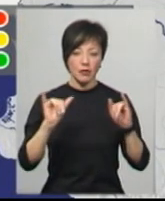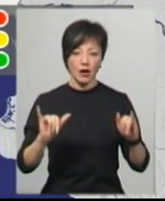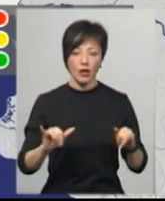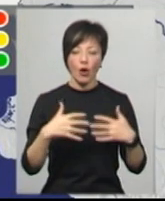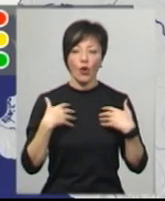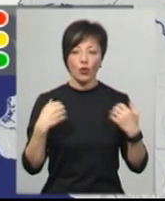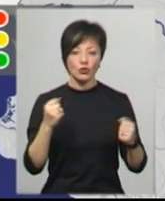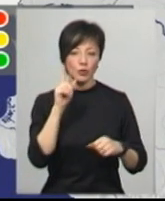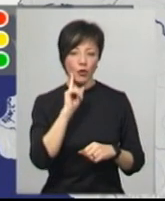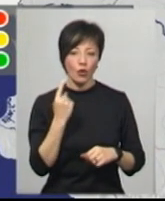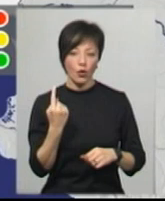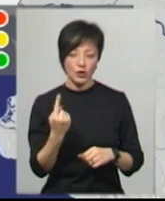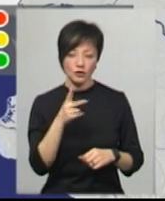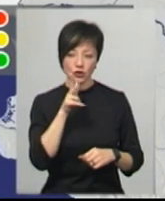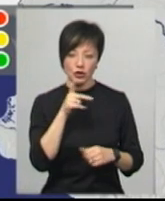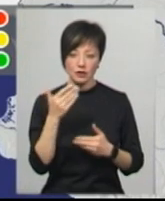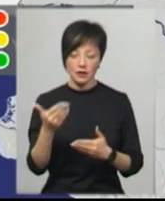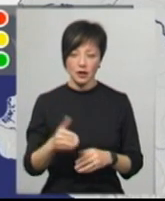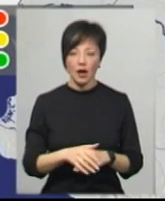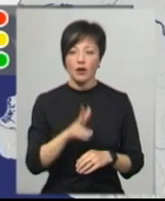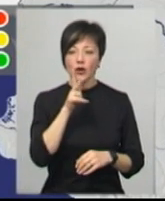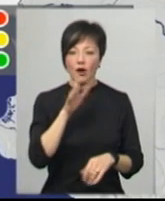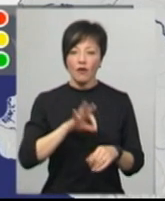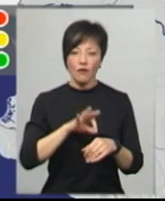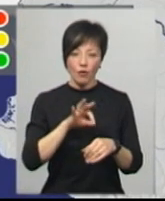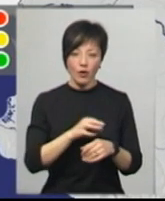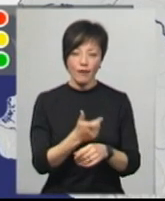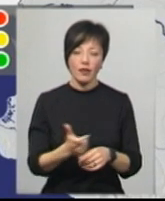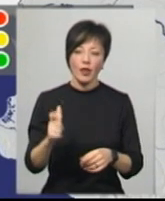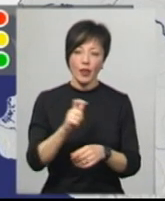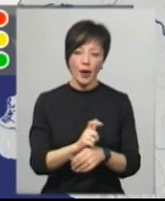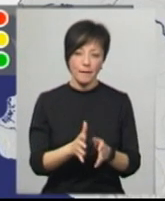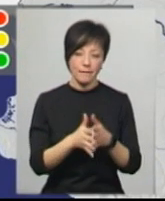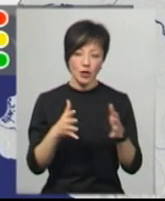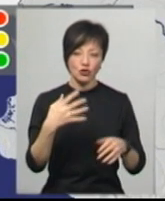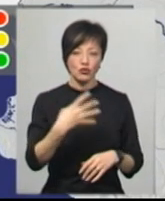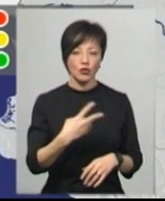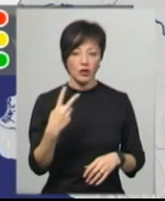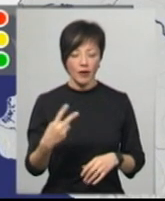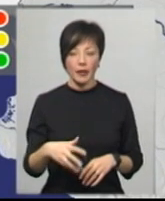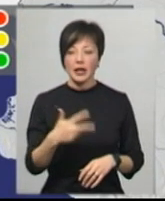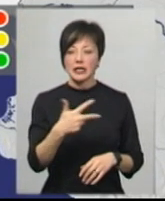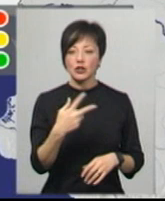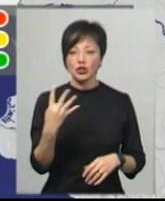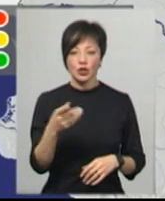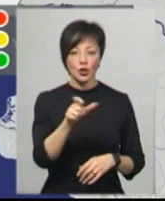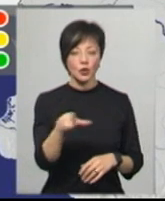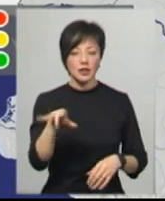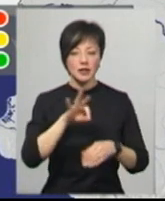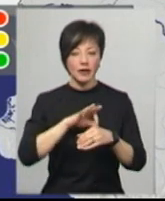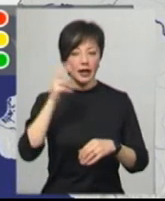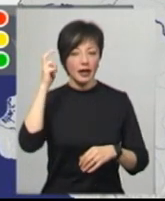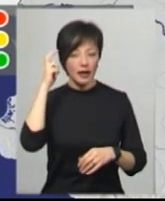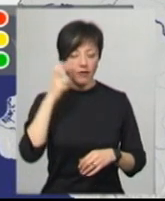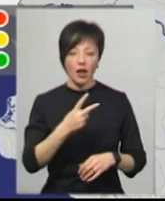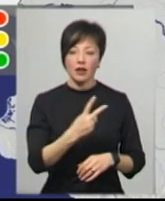Одужав поки що один у Чернівцях. На Буковині хворих все ще найбільше. Їх 42. 34 людини занедужили в Києві